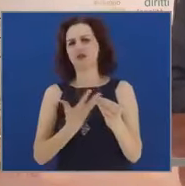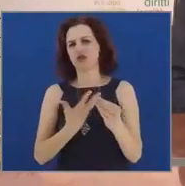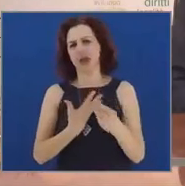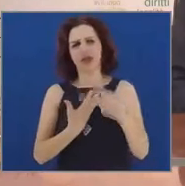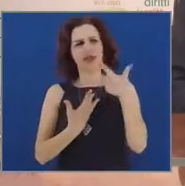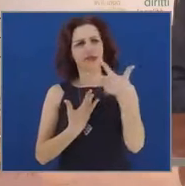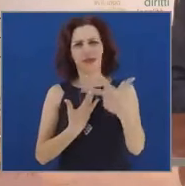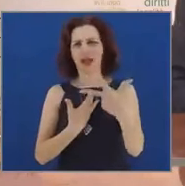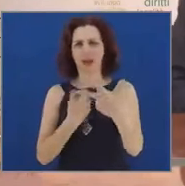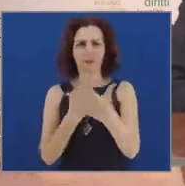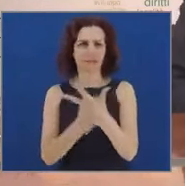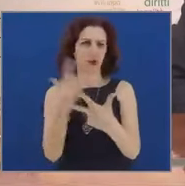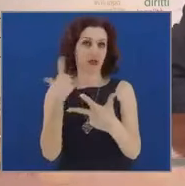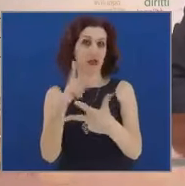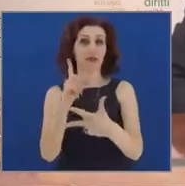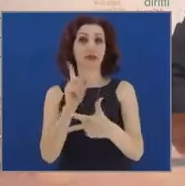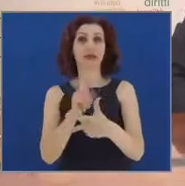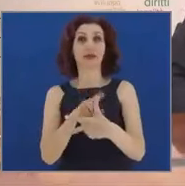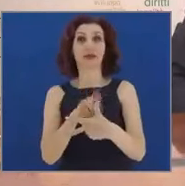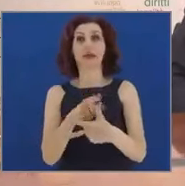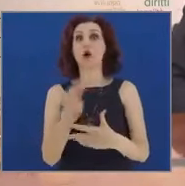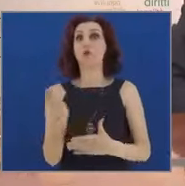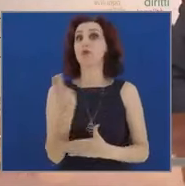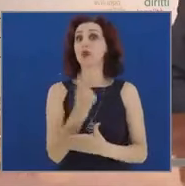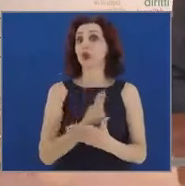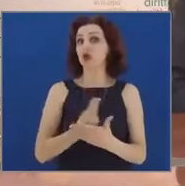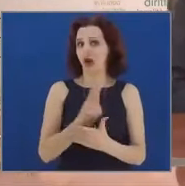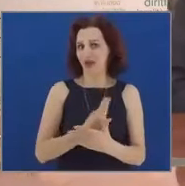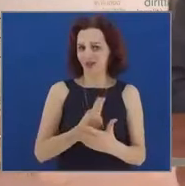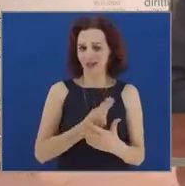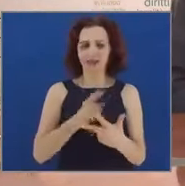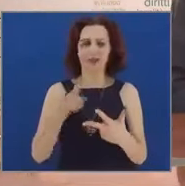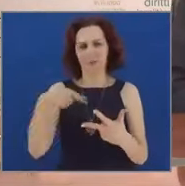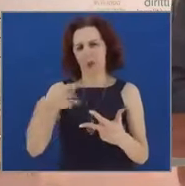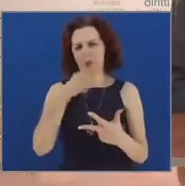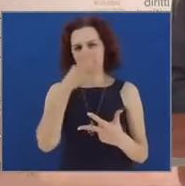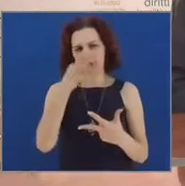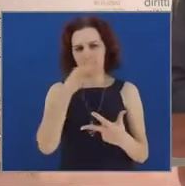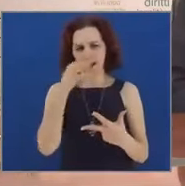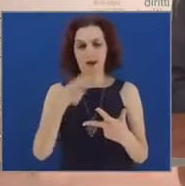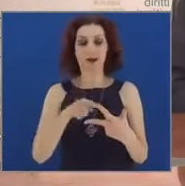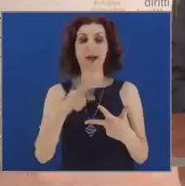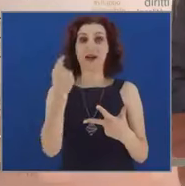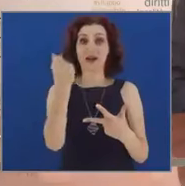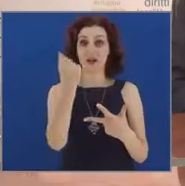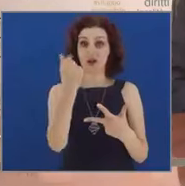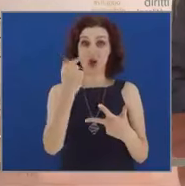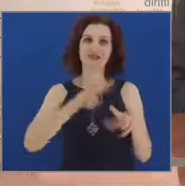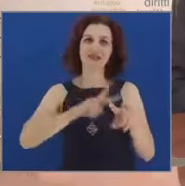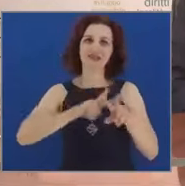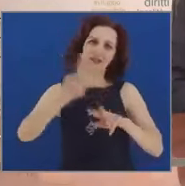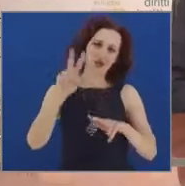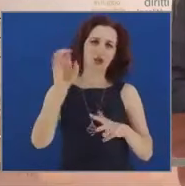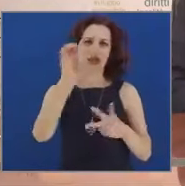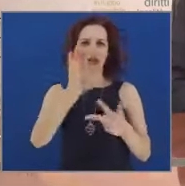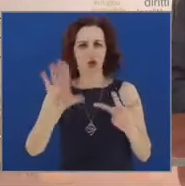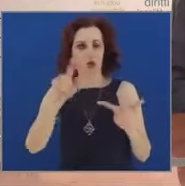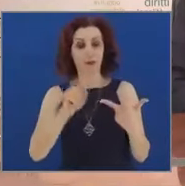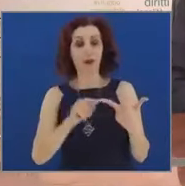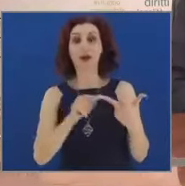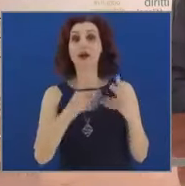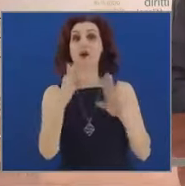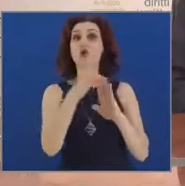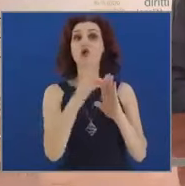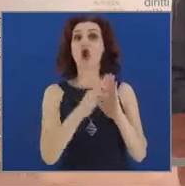progetti, di cui poi parlerò, le risorse che sono nazionali ed europee e le nuove norme. In